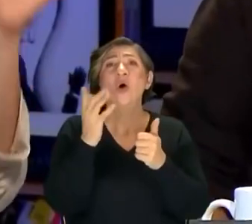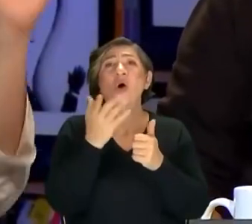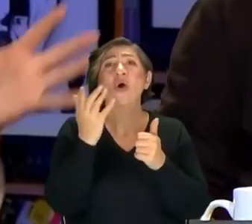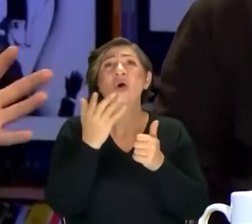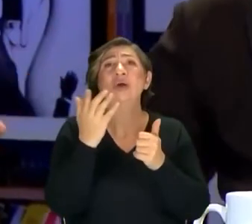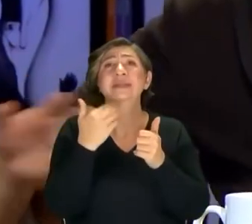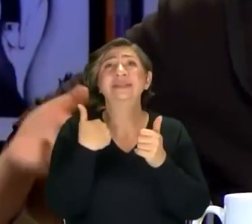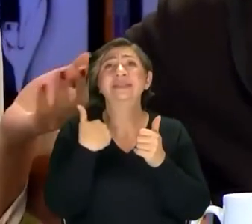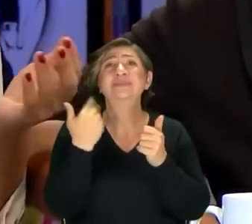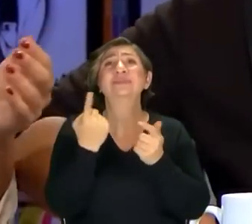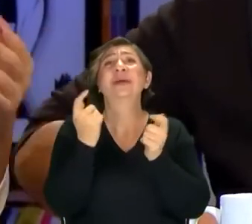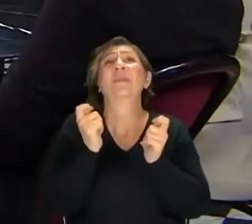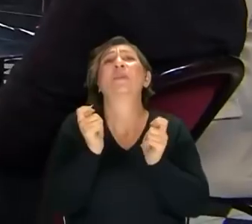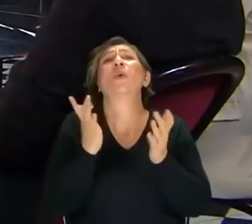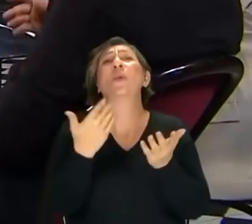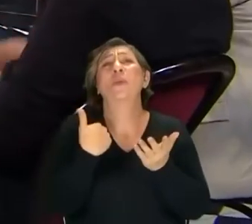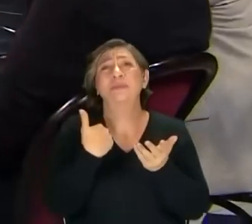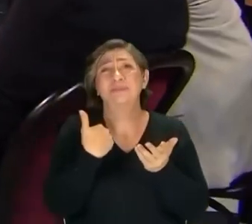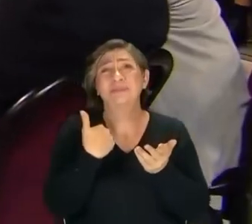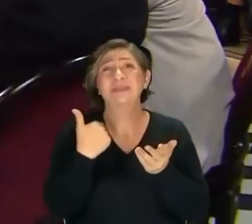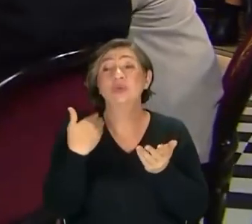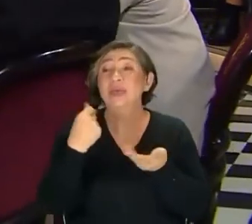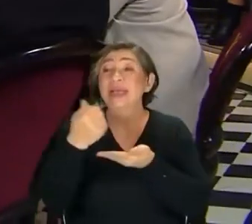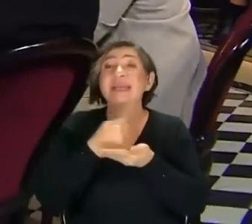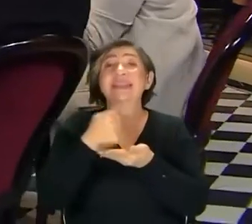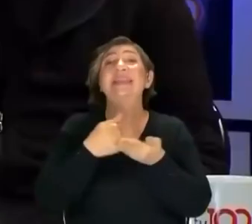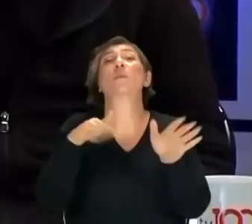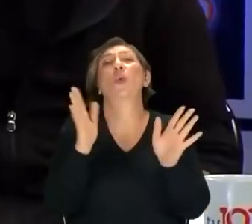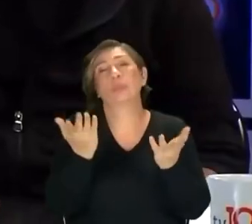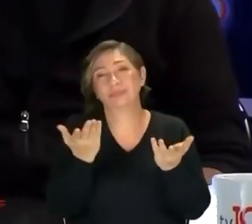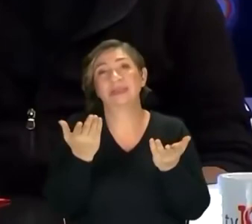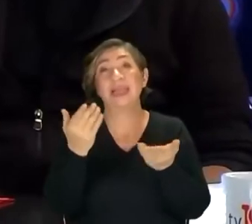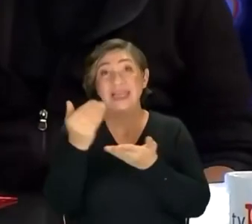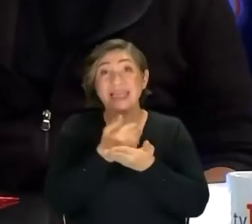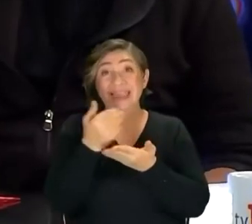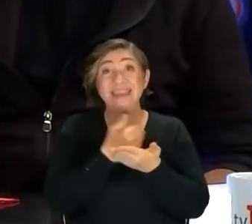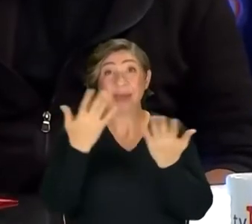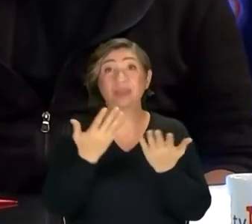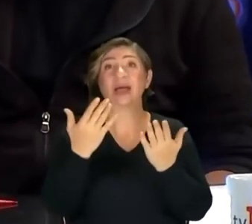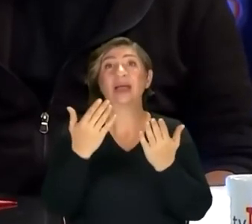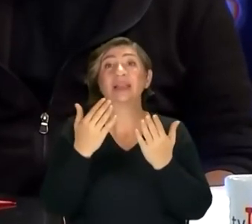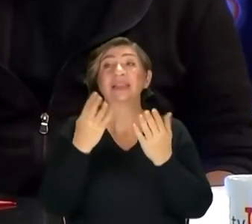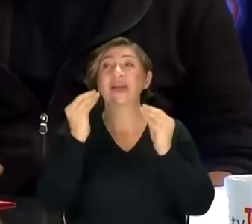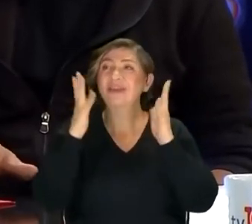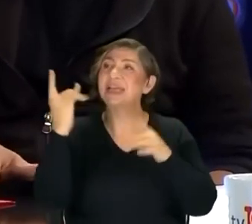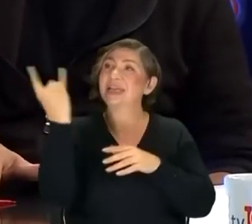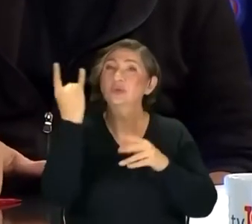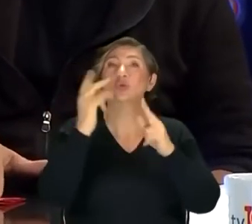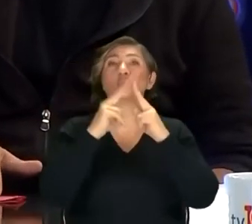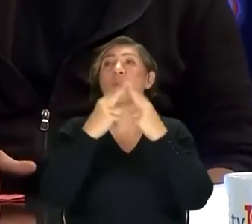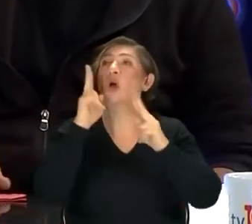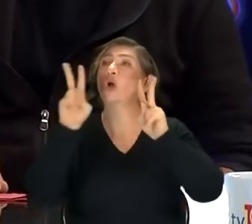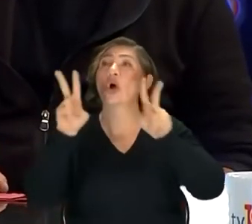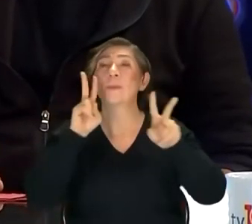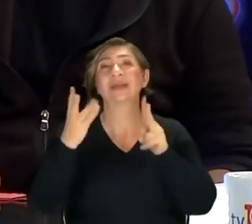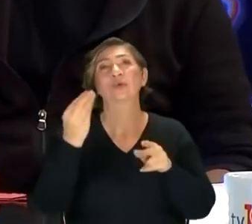köklenemiyorum. kız? Valla yok mu? Zaten o kadar kazanamıyorum da. Yani kazansam da çok. Daha çok gezmek, dünyayı görmek